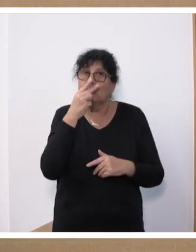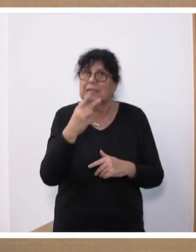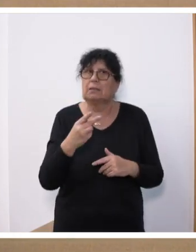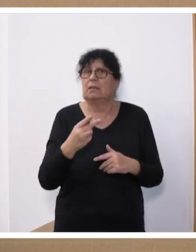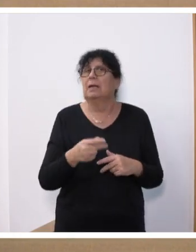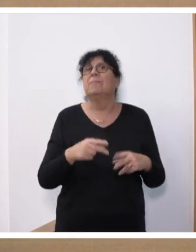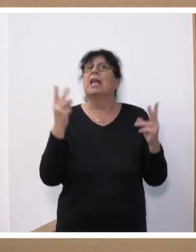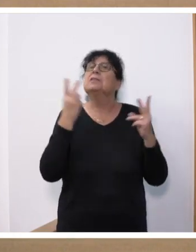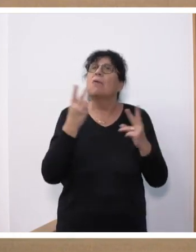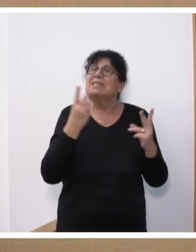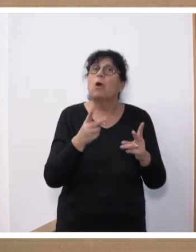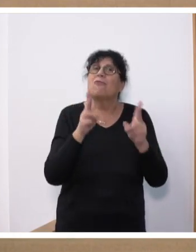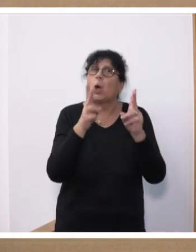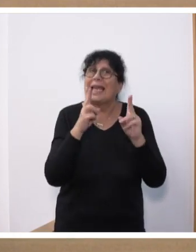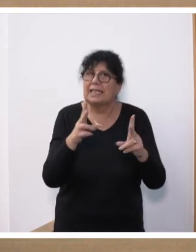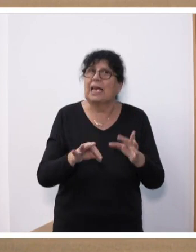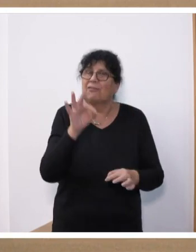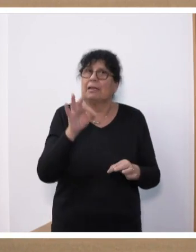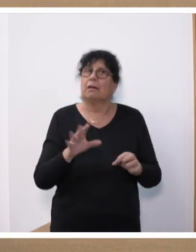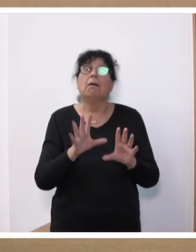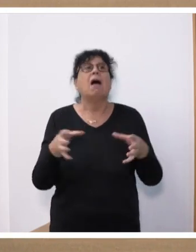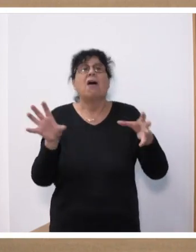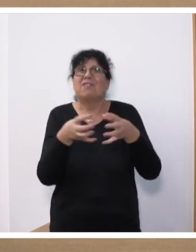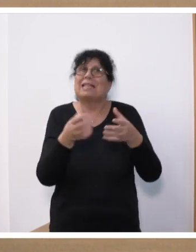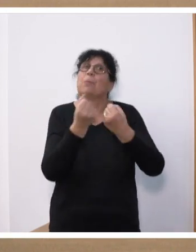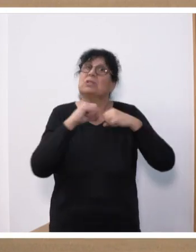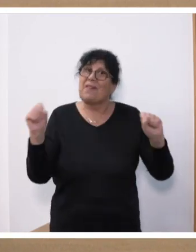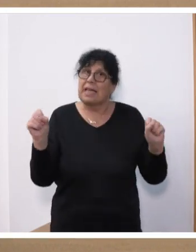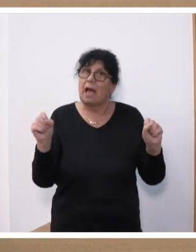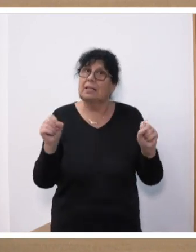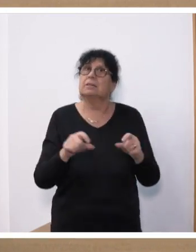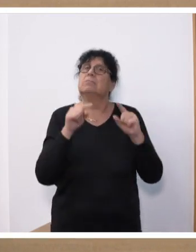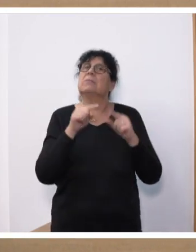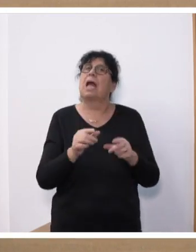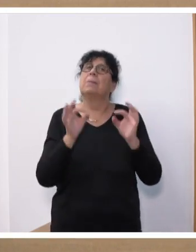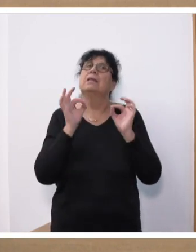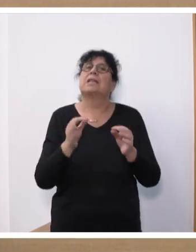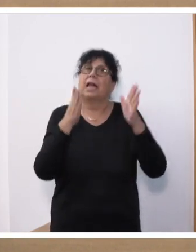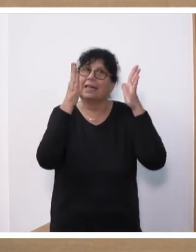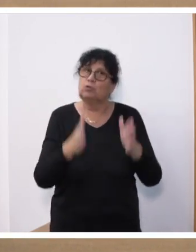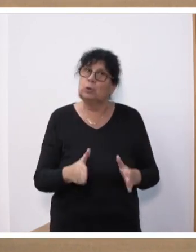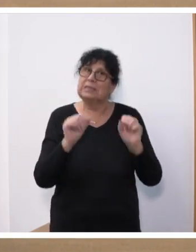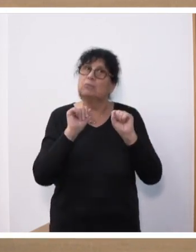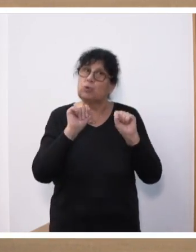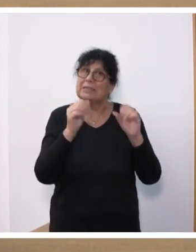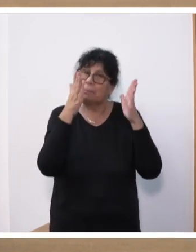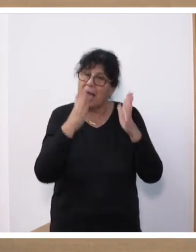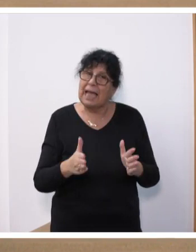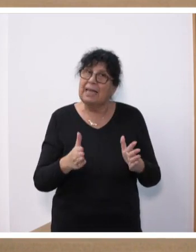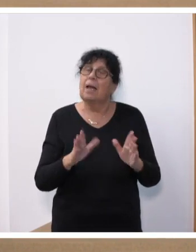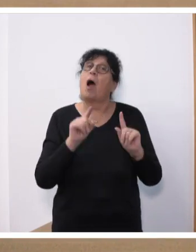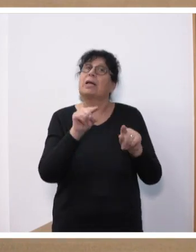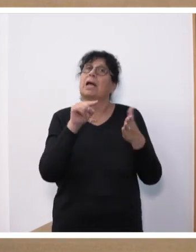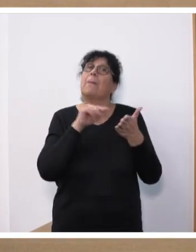nach wie vor für richtig halte. Die Versammlungsfreiheit ist in ihrem sachlichen Schutzbereich, auch in ihrer Begründung